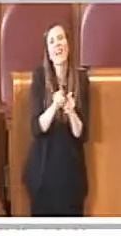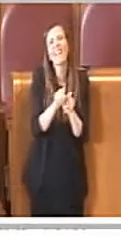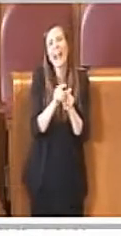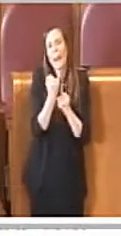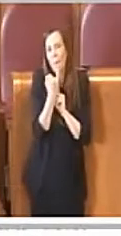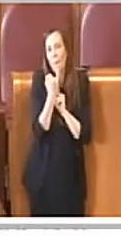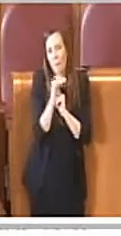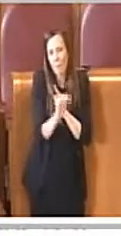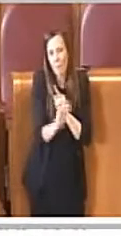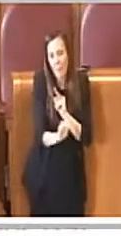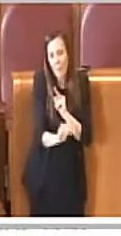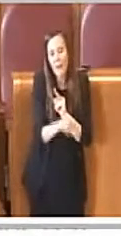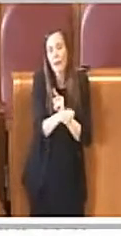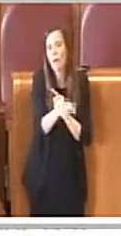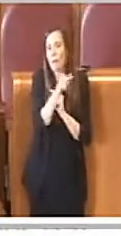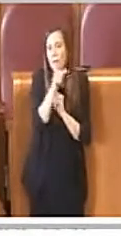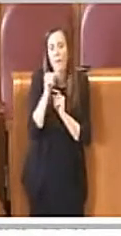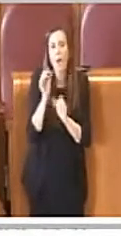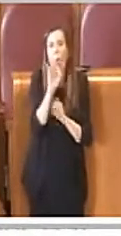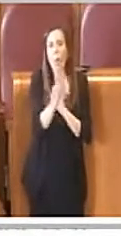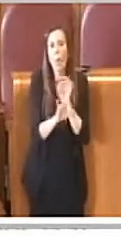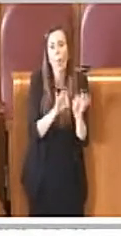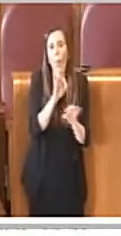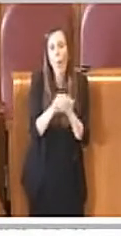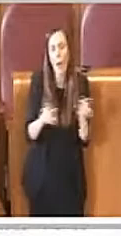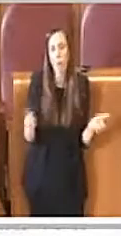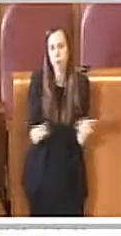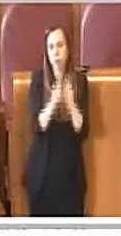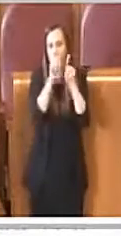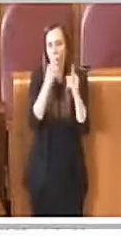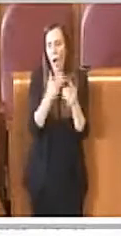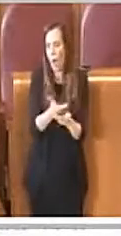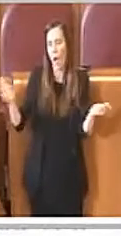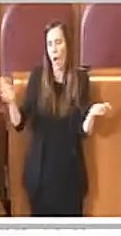che deve essere aiutato come gli altri. Grazie Presidente.